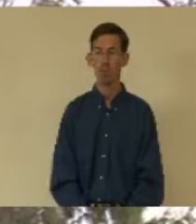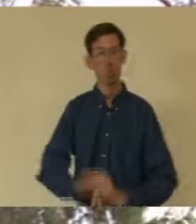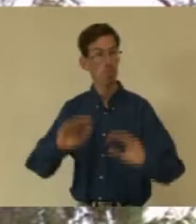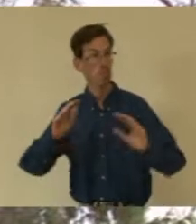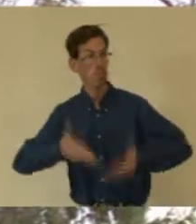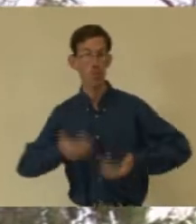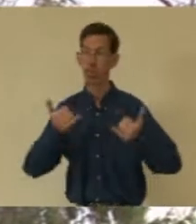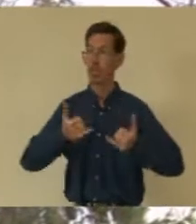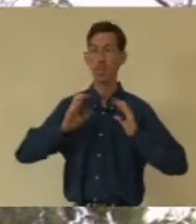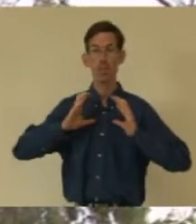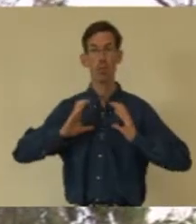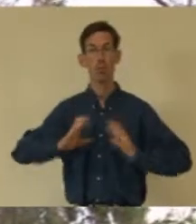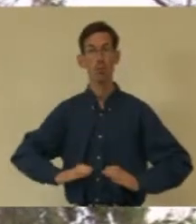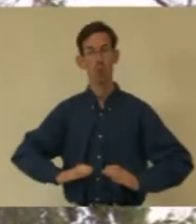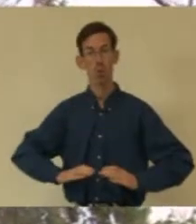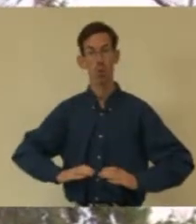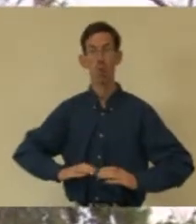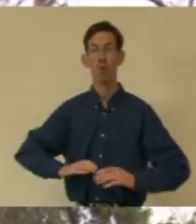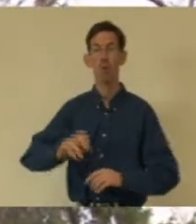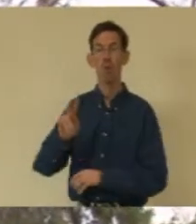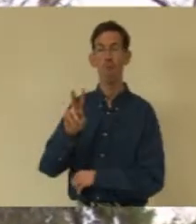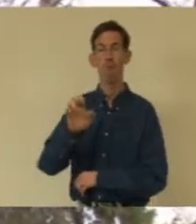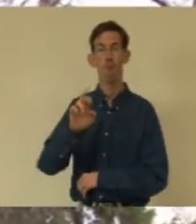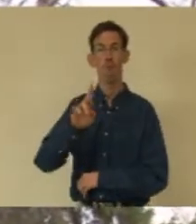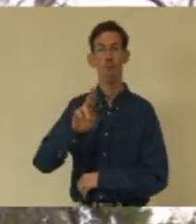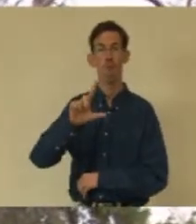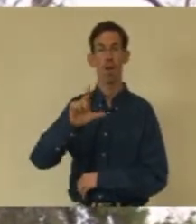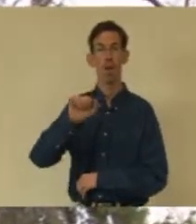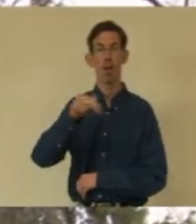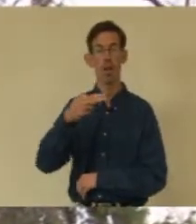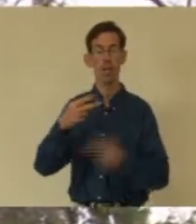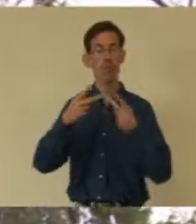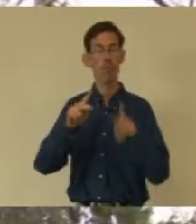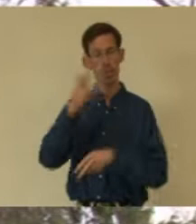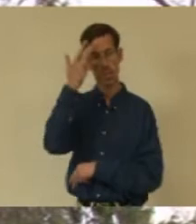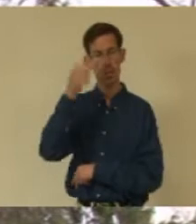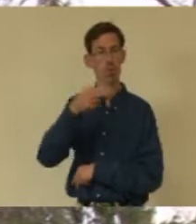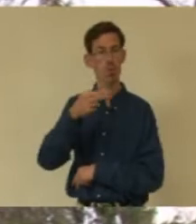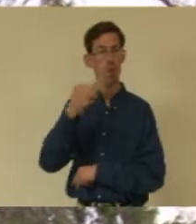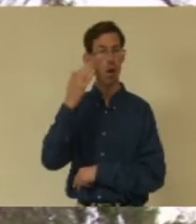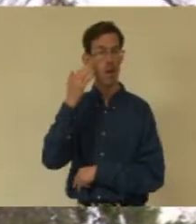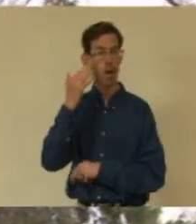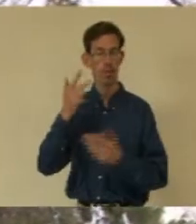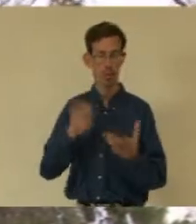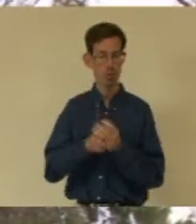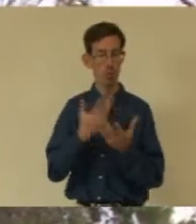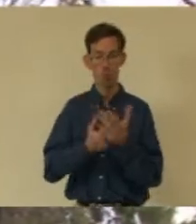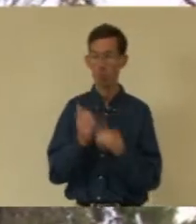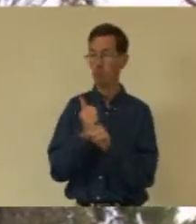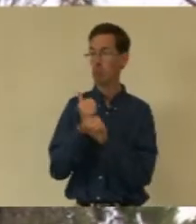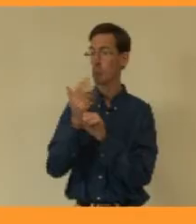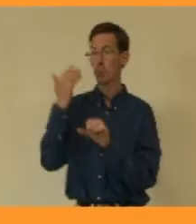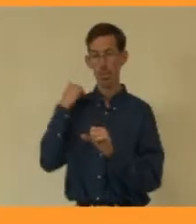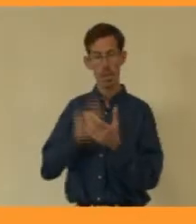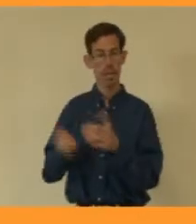Je vous souhaite la bienvenue ici au Collège Paul Verlaine de Saint-Nicolas-les-Arras où depuis quelques années, il a mis en place le projet